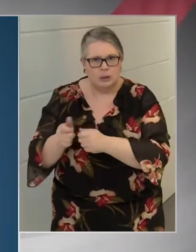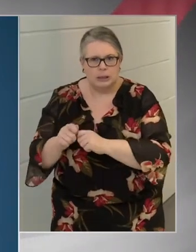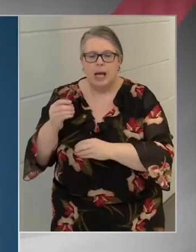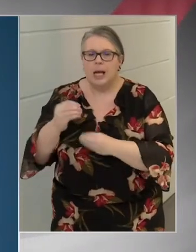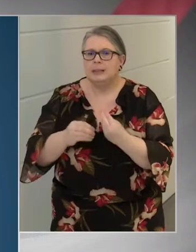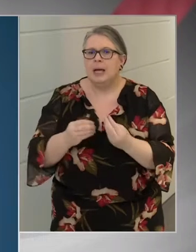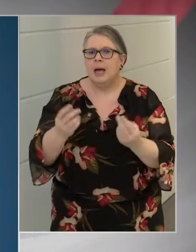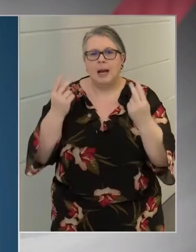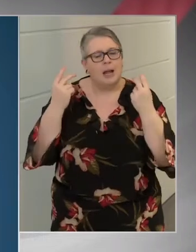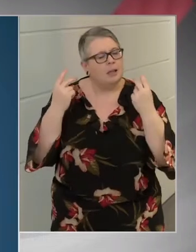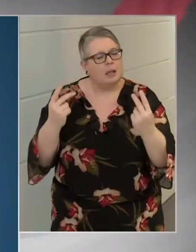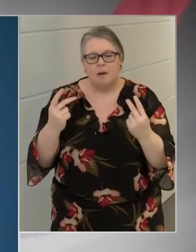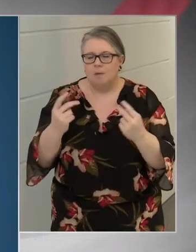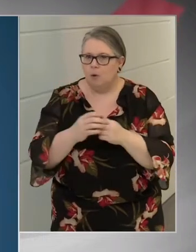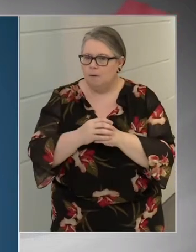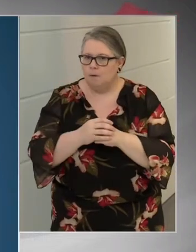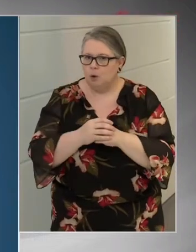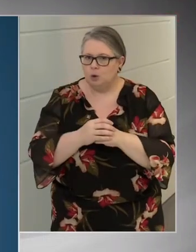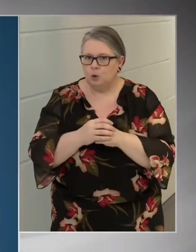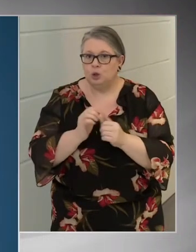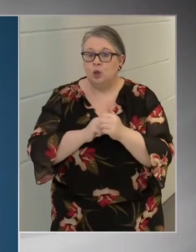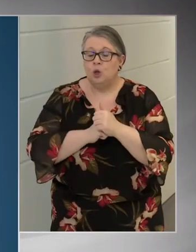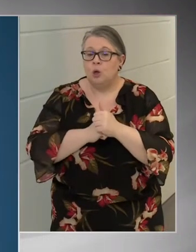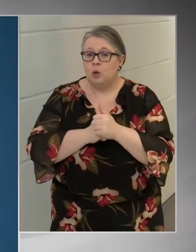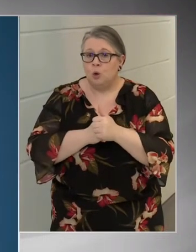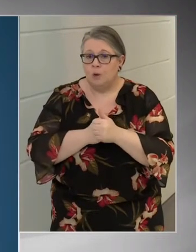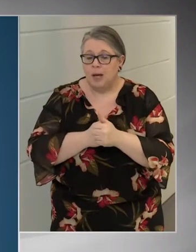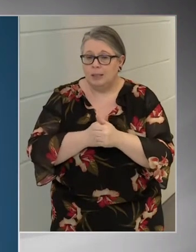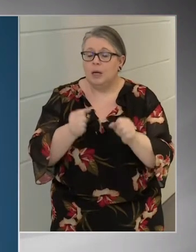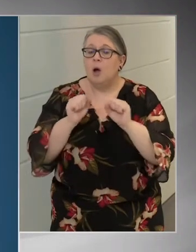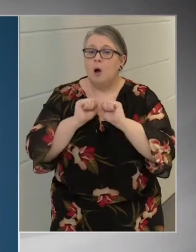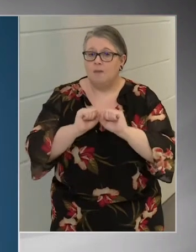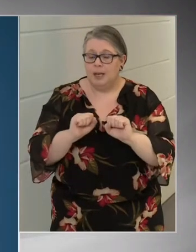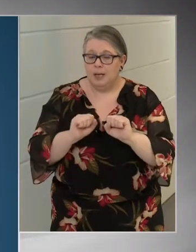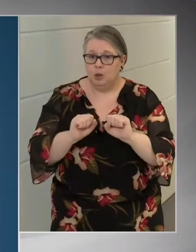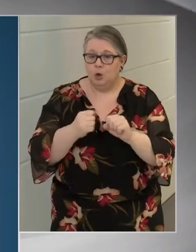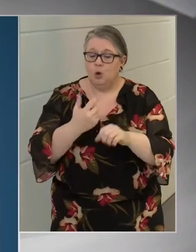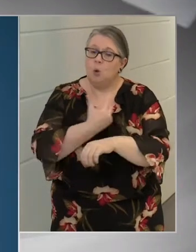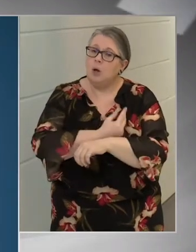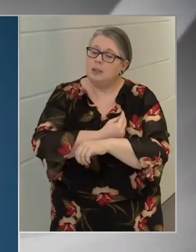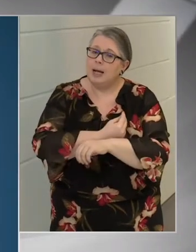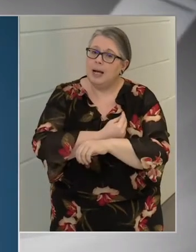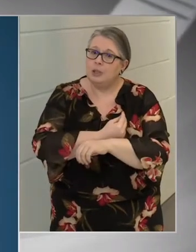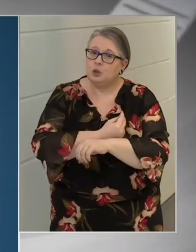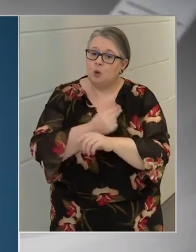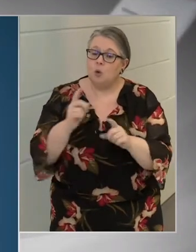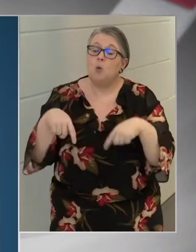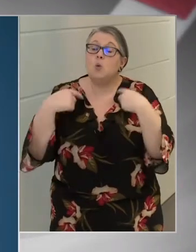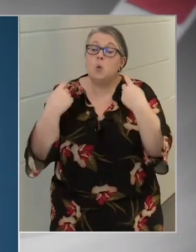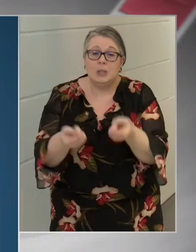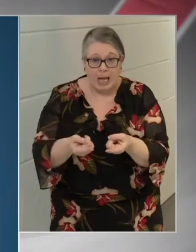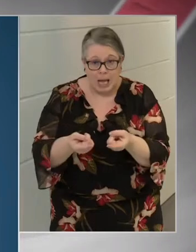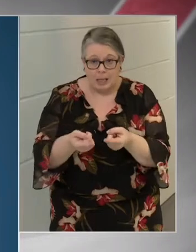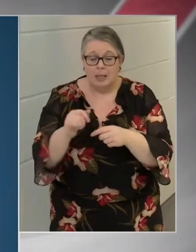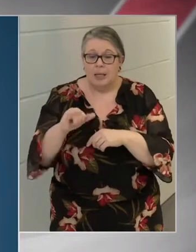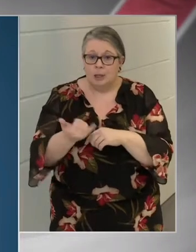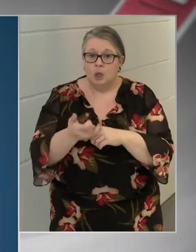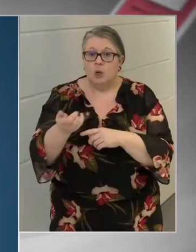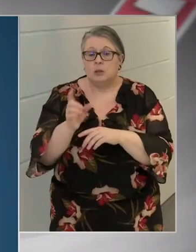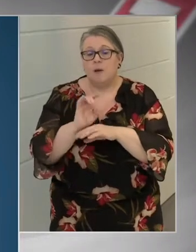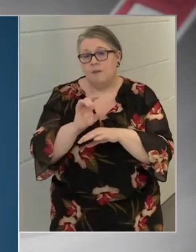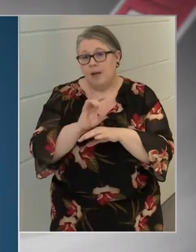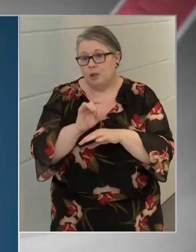rendkívül fontos, hogy kövessük a védőoltásokat, beadását követően is, azt a